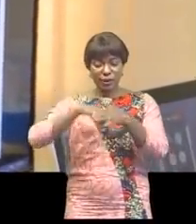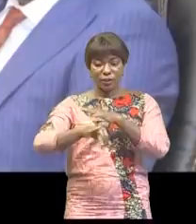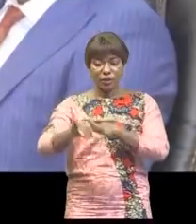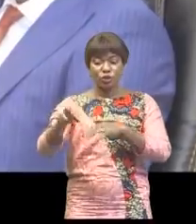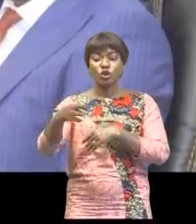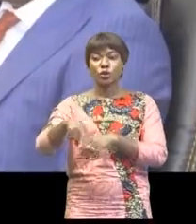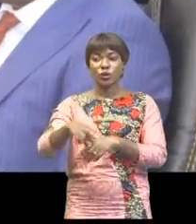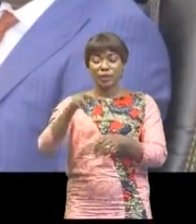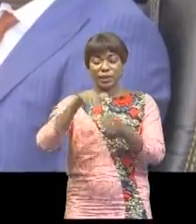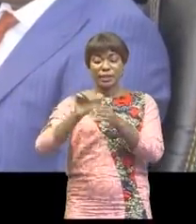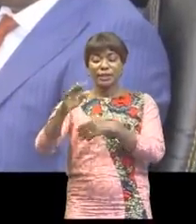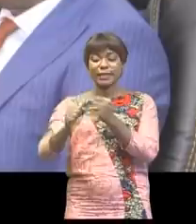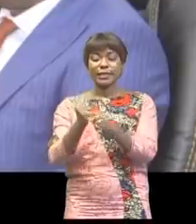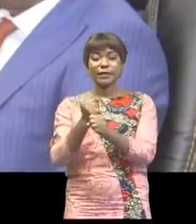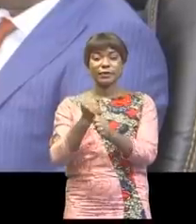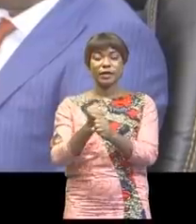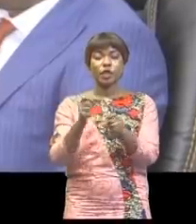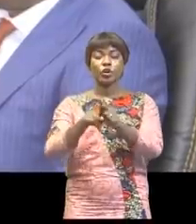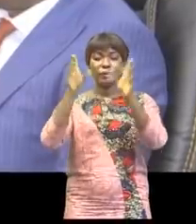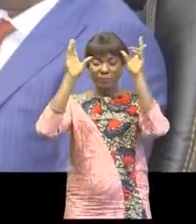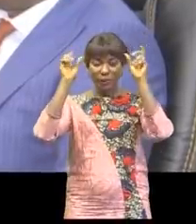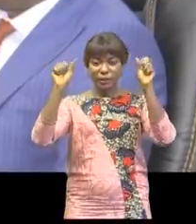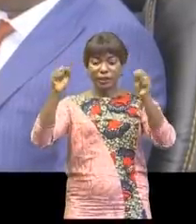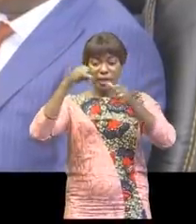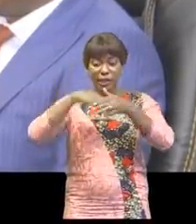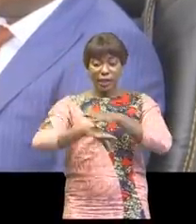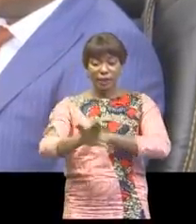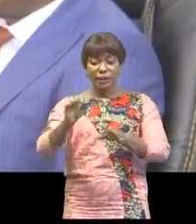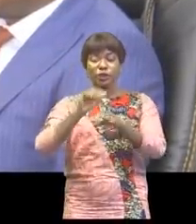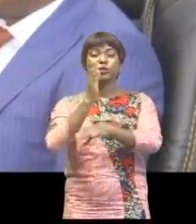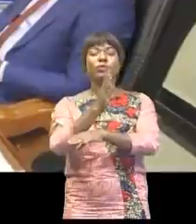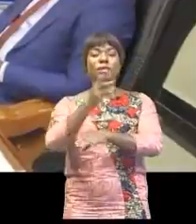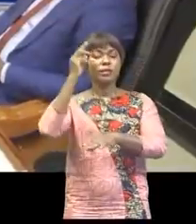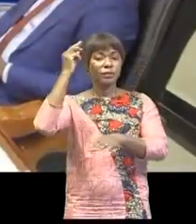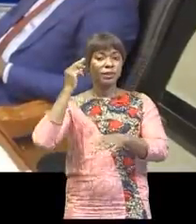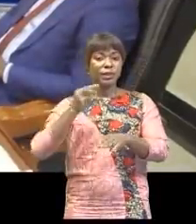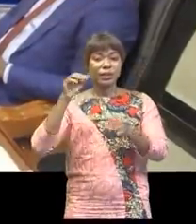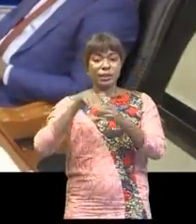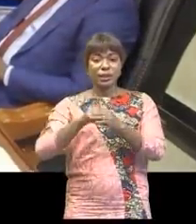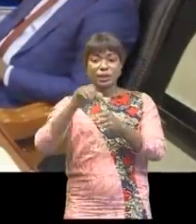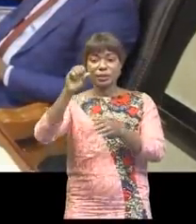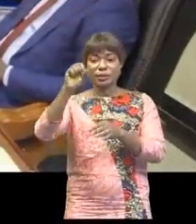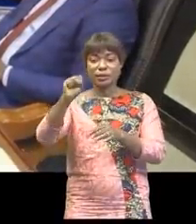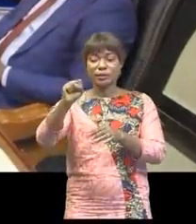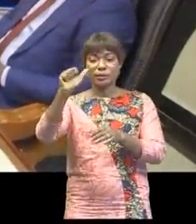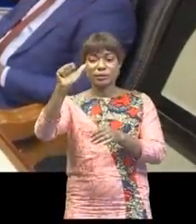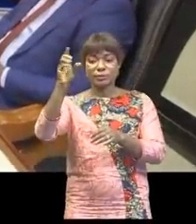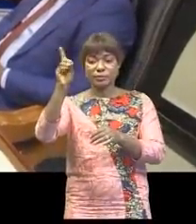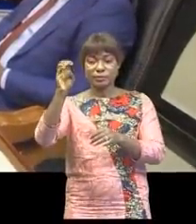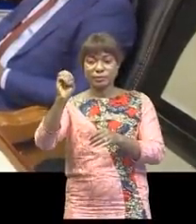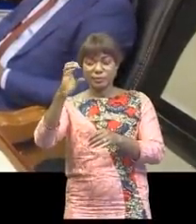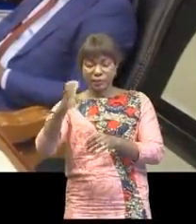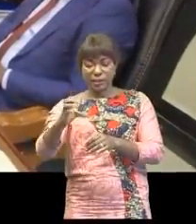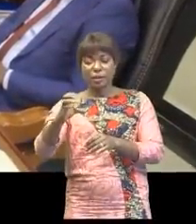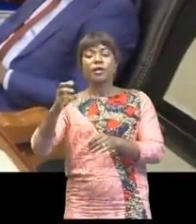régionale dans ses attributions en tant que président entrant du Conseil de ministres de la SABEC. Il fera désormais